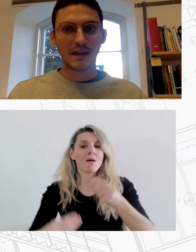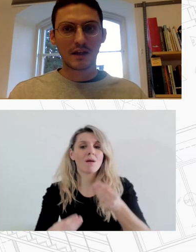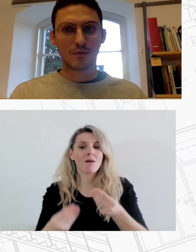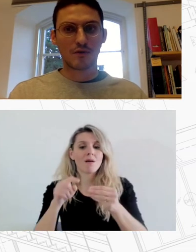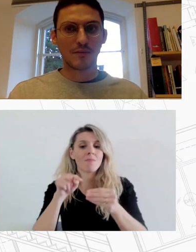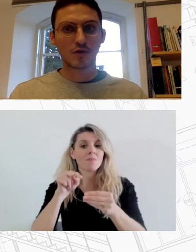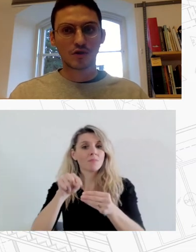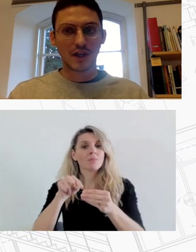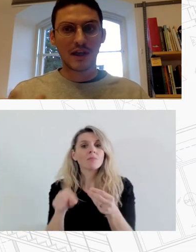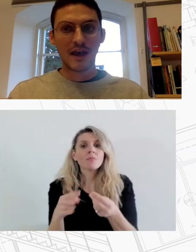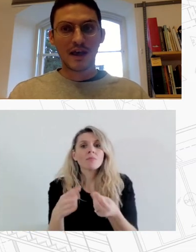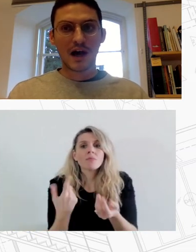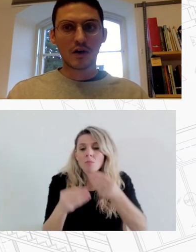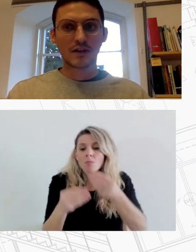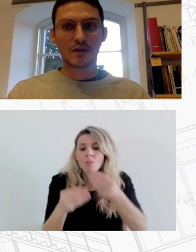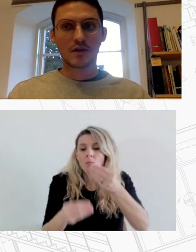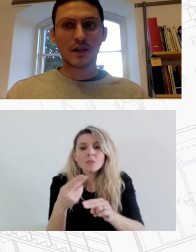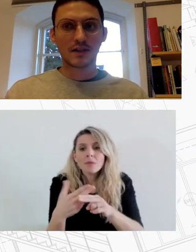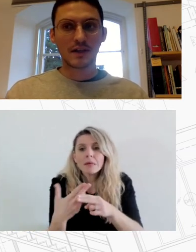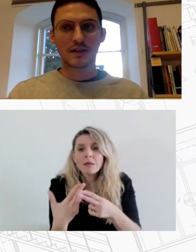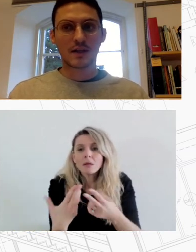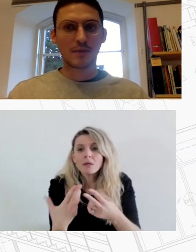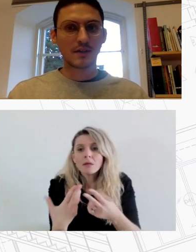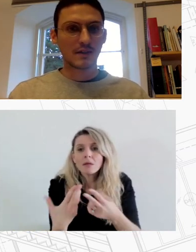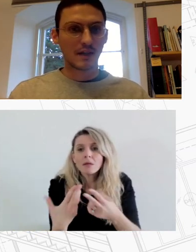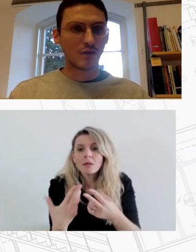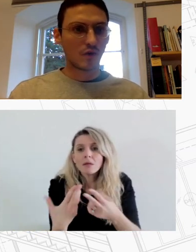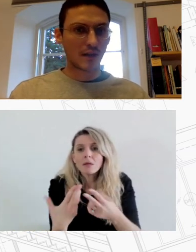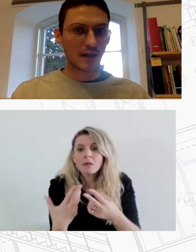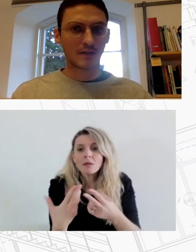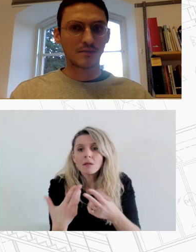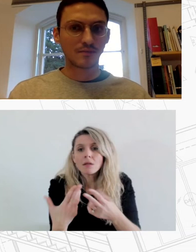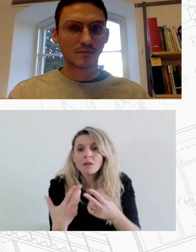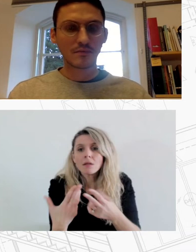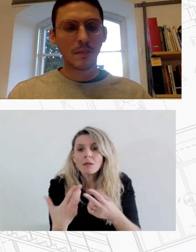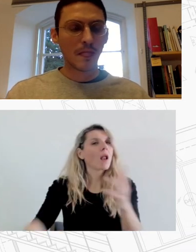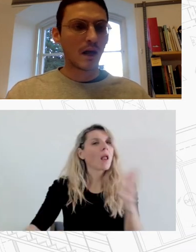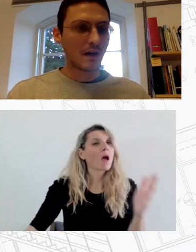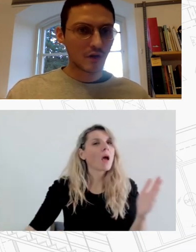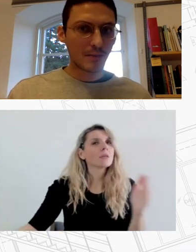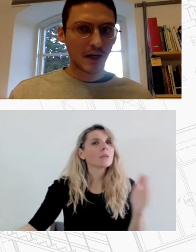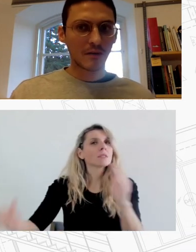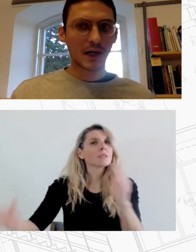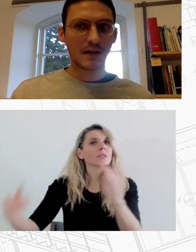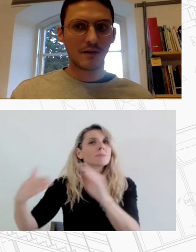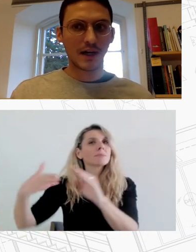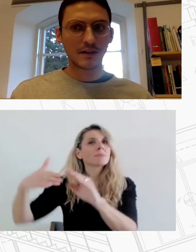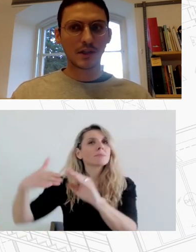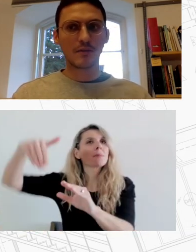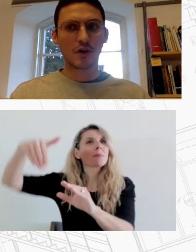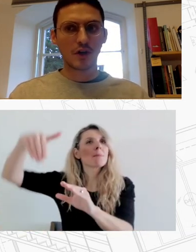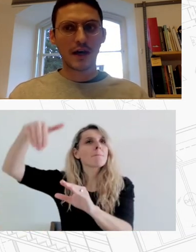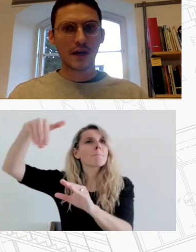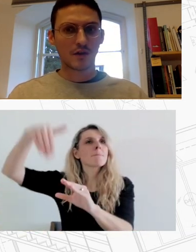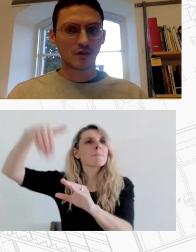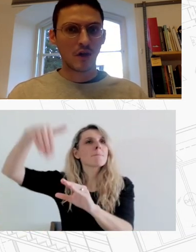την έννοια του προβλήματος ώστε αόρατες κοινωνικές σχέσεις καταπίεσες να γίνουν ορατές Αυτό για παράδειγμα κάνει η Θεάντσα με